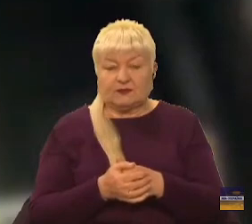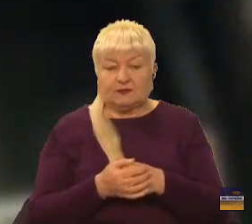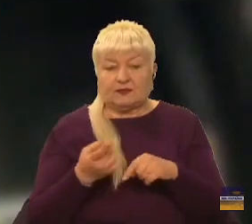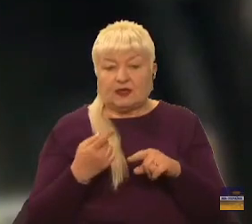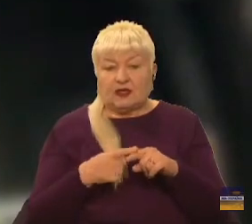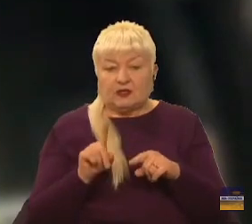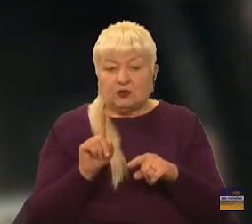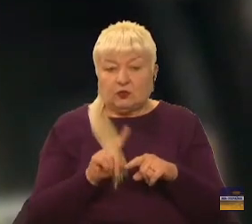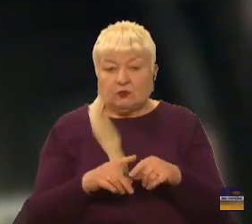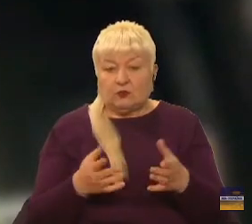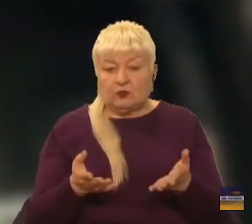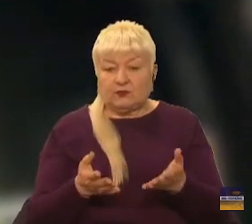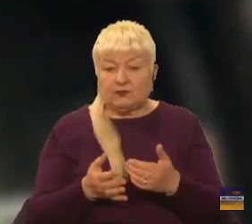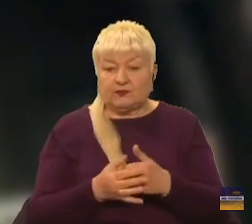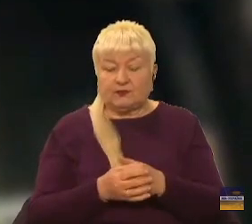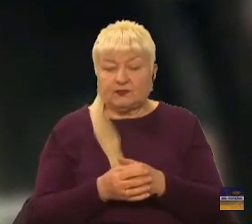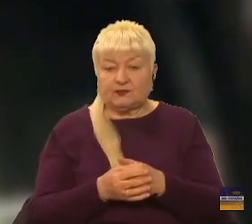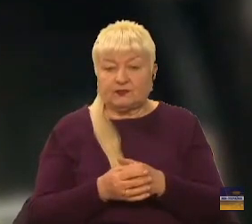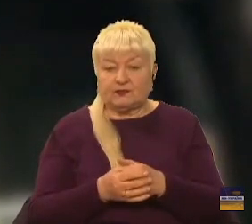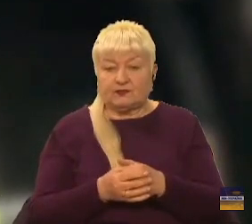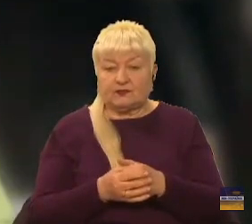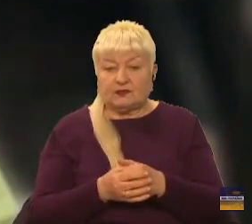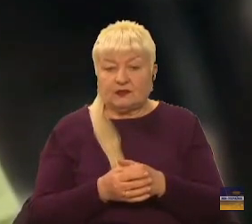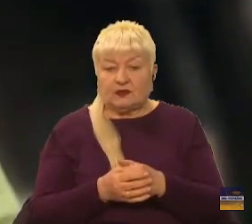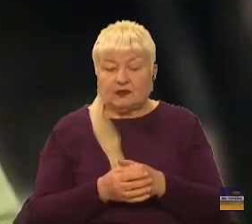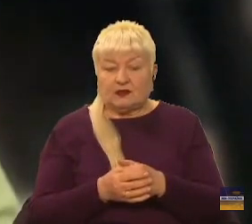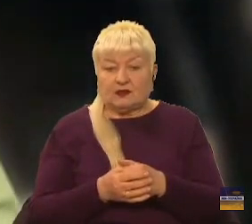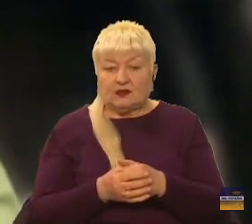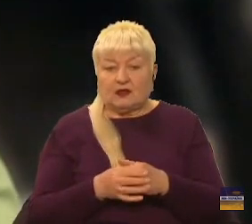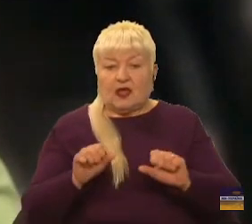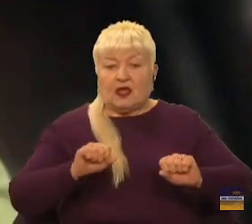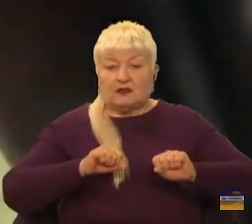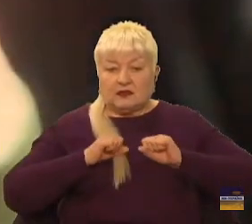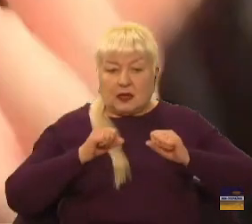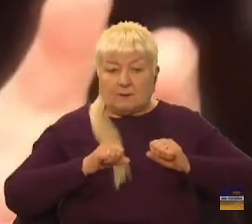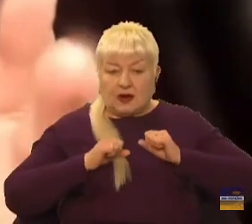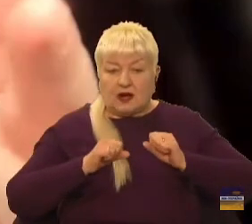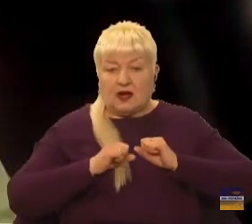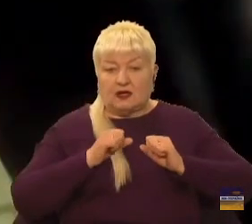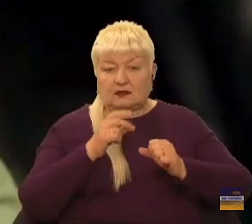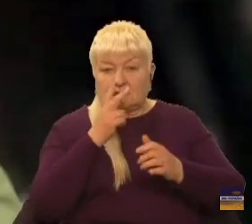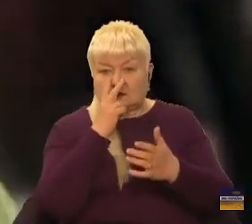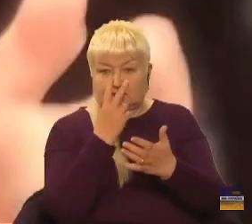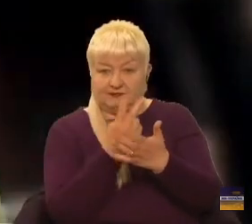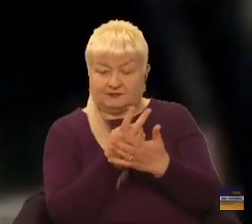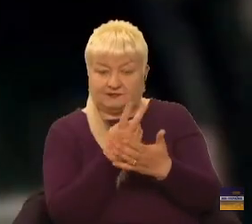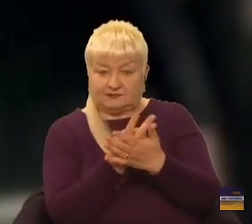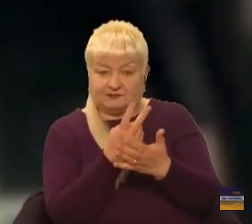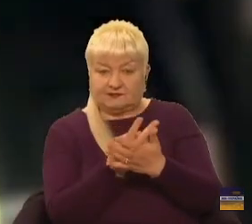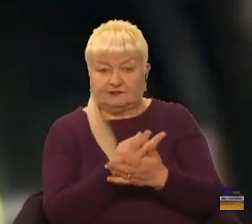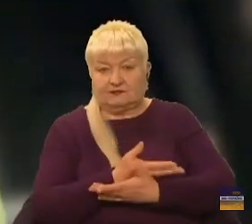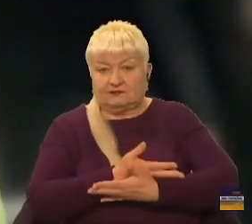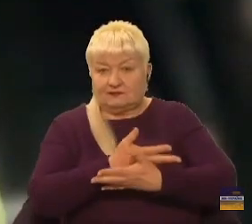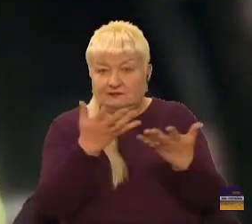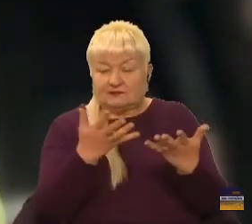так би мовити, намагання намалювати картинку для